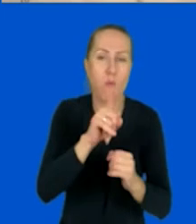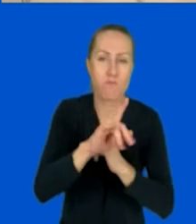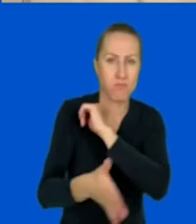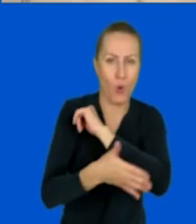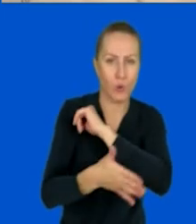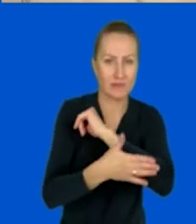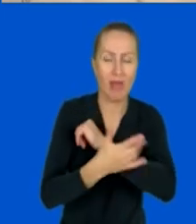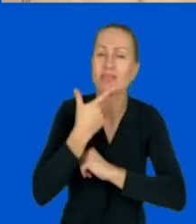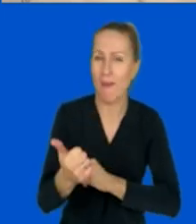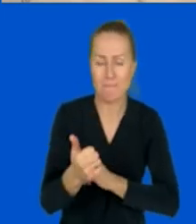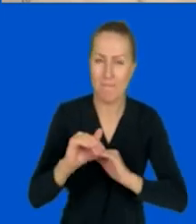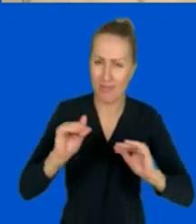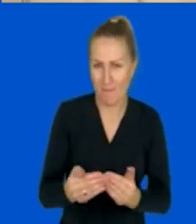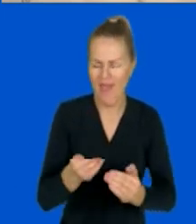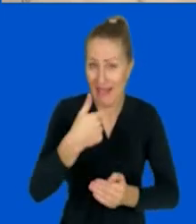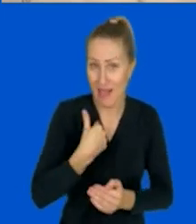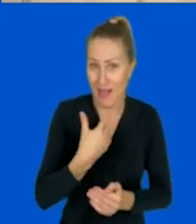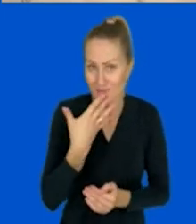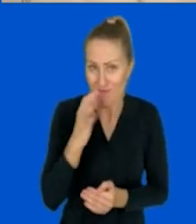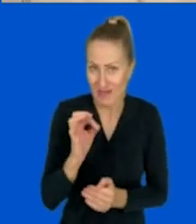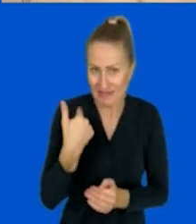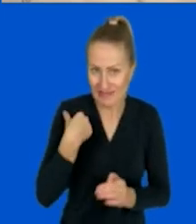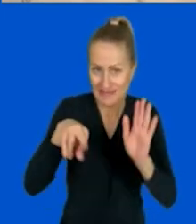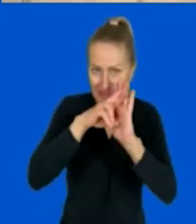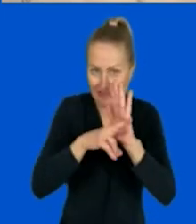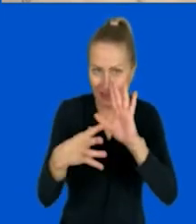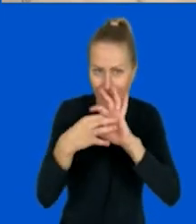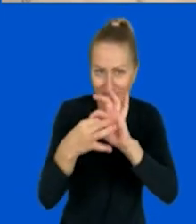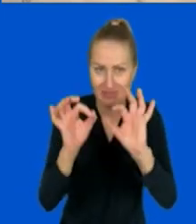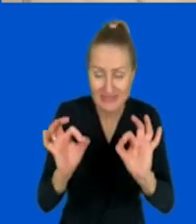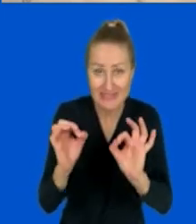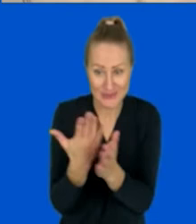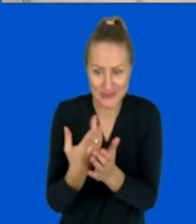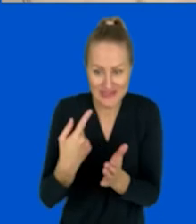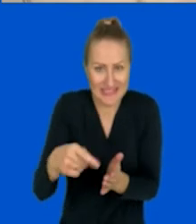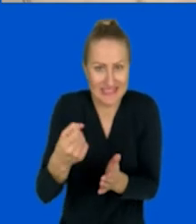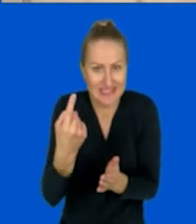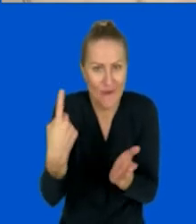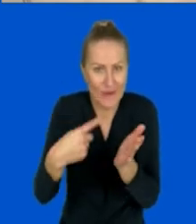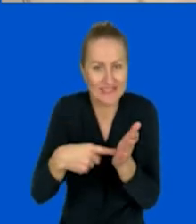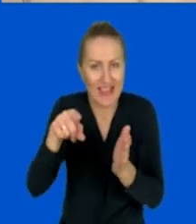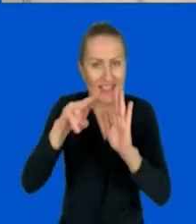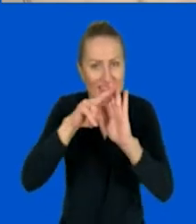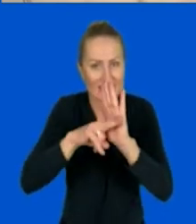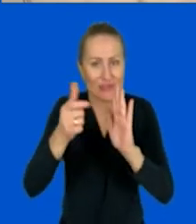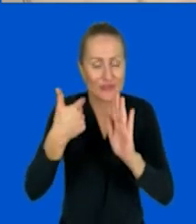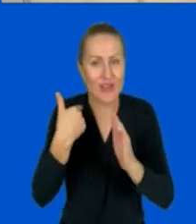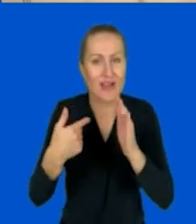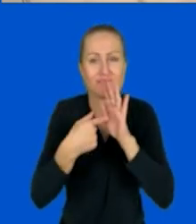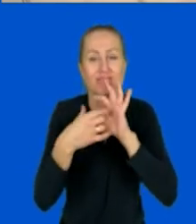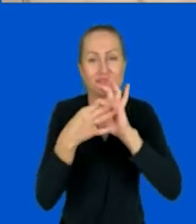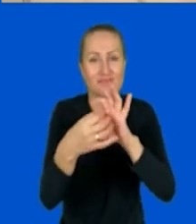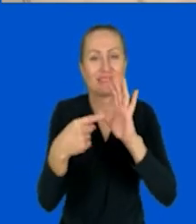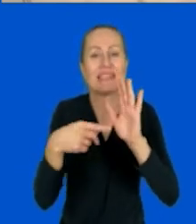ja się tej zasady trzymam, bo już zbliżam się do ostatnich prawie zasad, o którym zaczęłam mówić. Zasada pięciu minut.